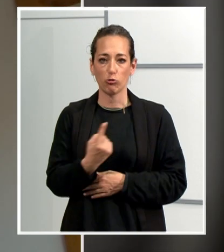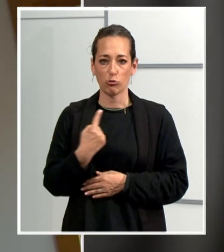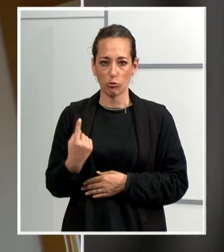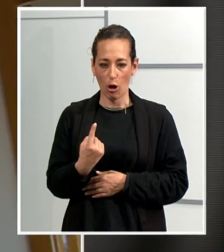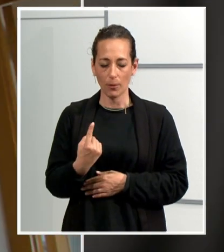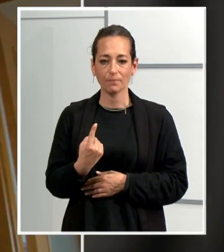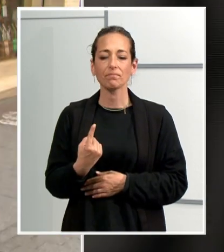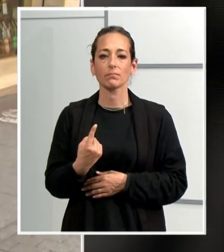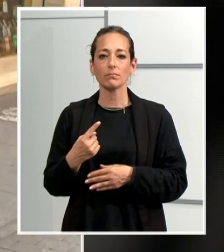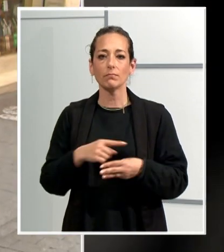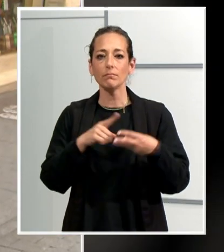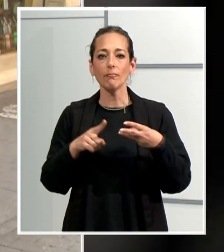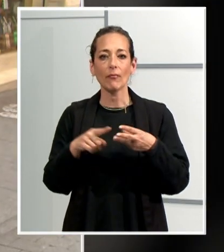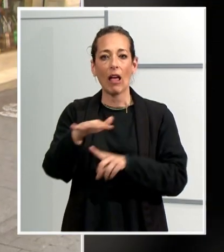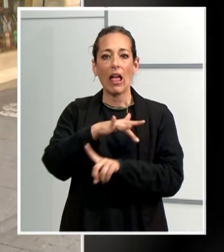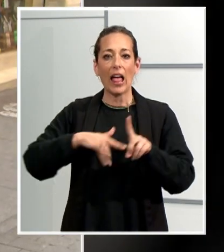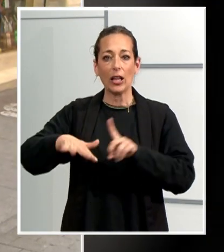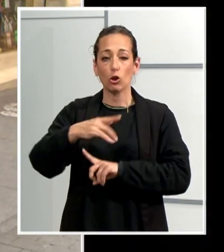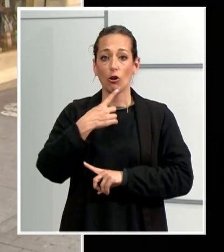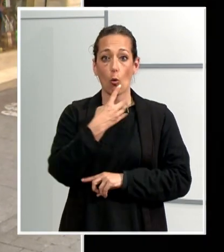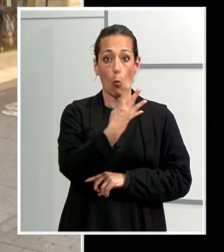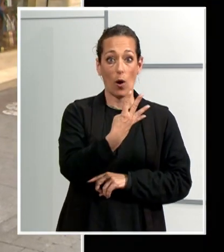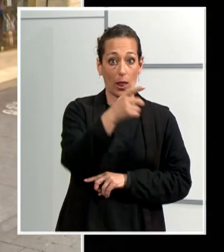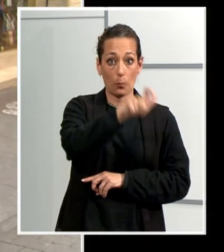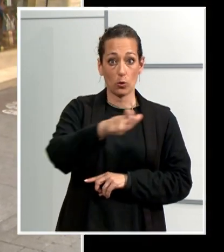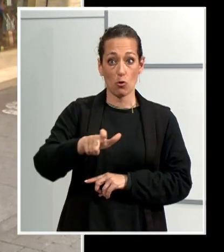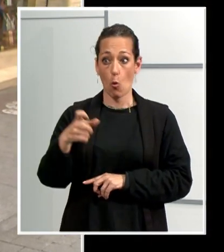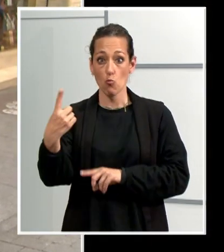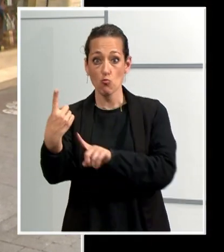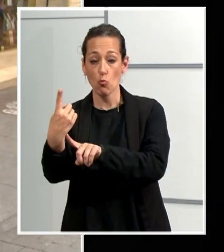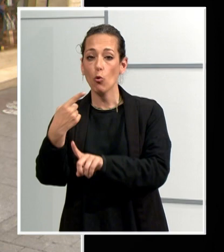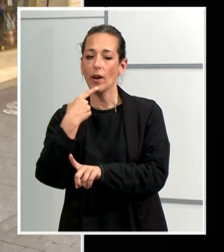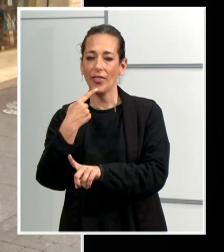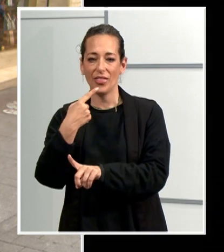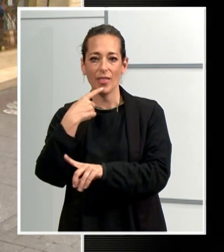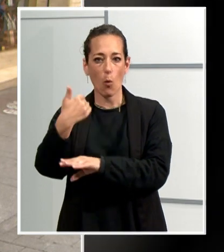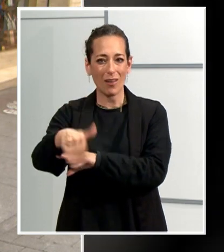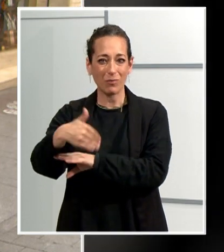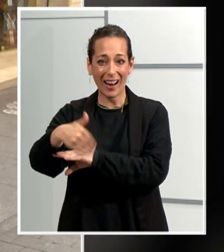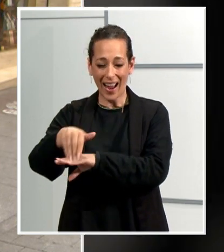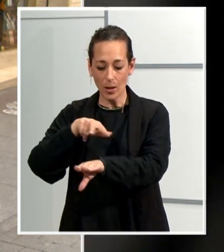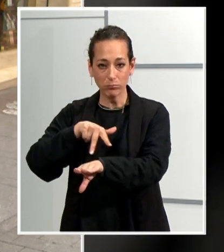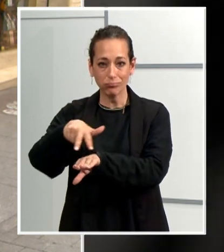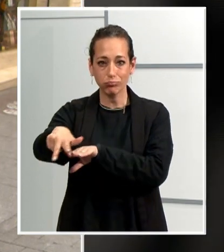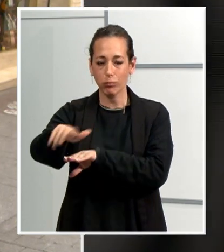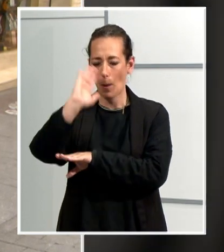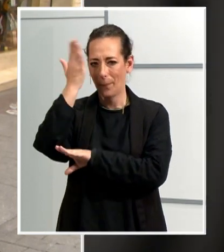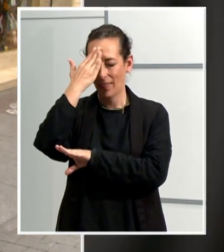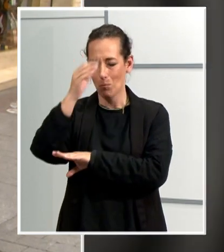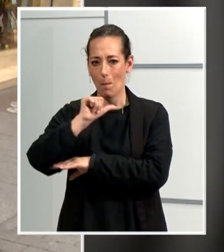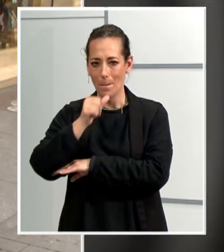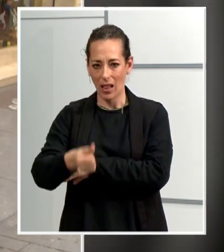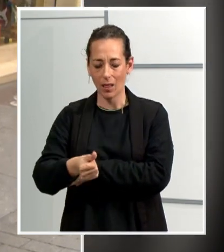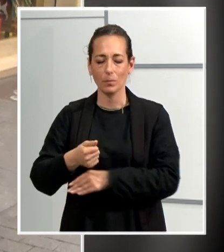relació al seu entorn, un de cada quatre destaquen el mal estat de les voreres com el principal inconvenient en els seus desplaçaments a peu per la